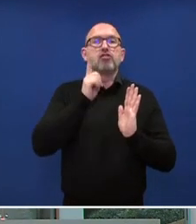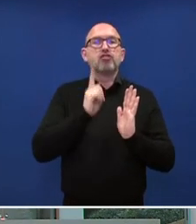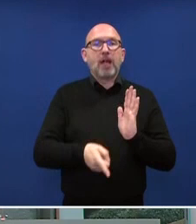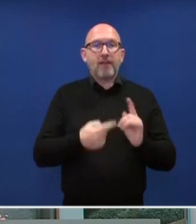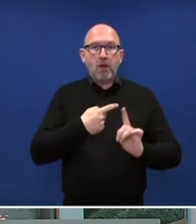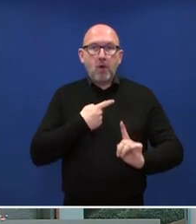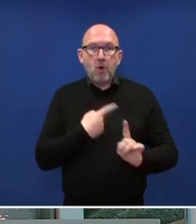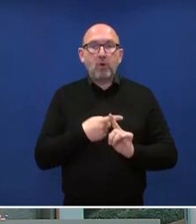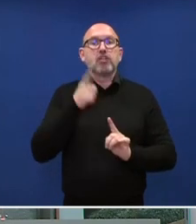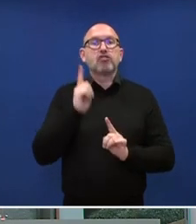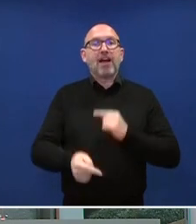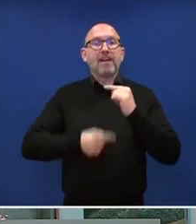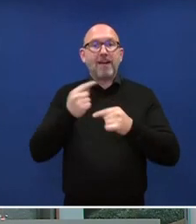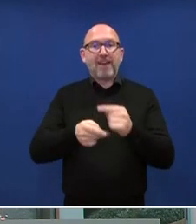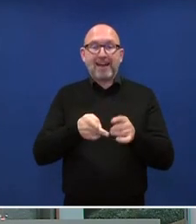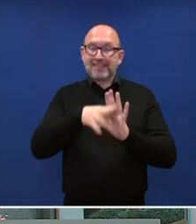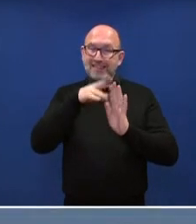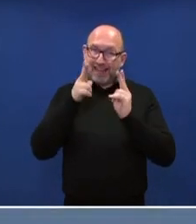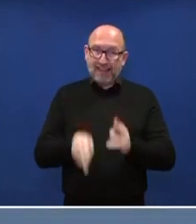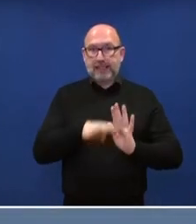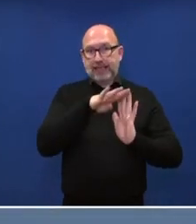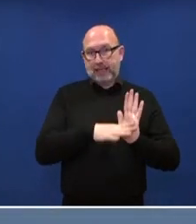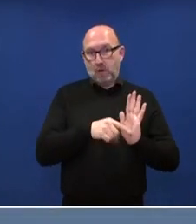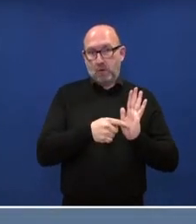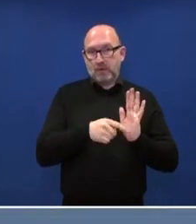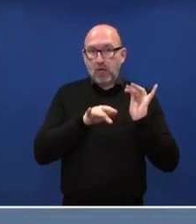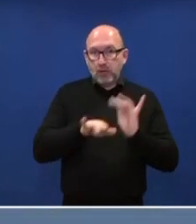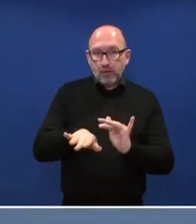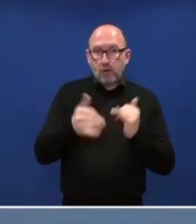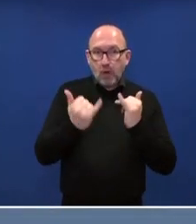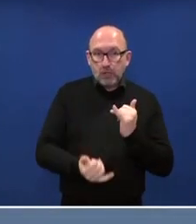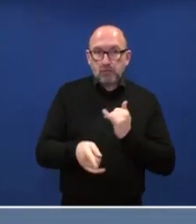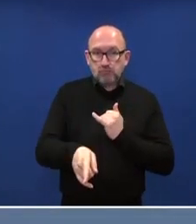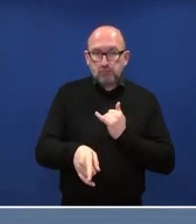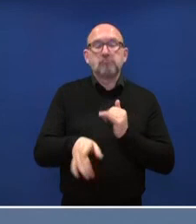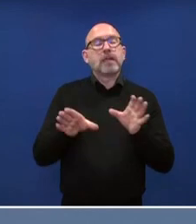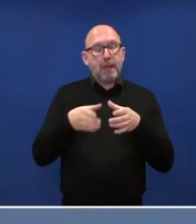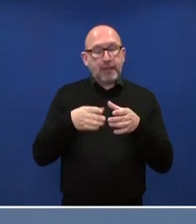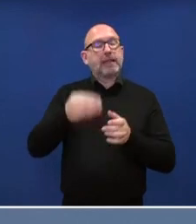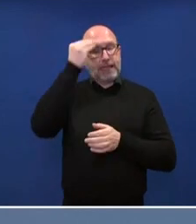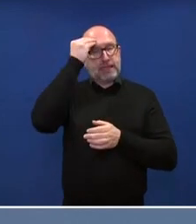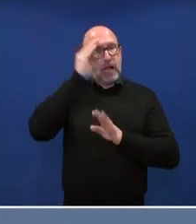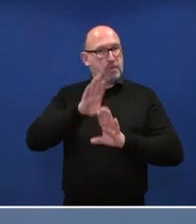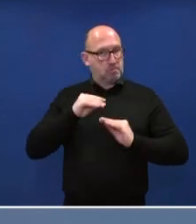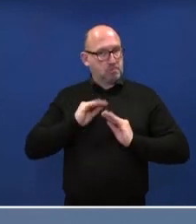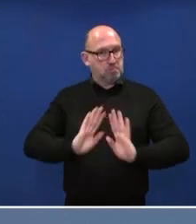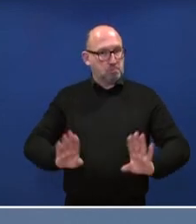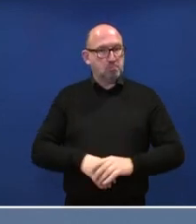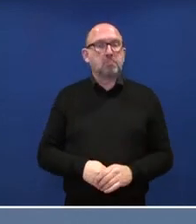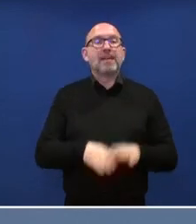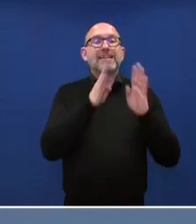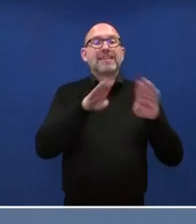und Strafverfahrensrechtlichen Regelungen. Diesen Bericht hat das Kabinett zur Kenntnis genommen. Im Dezember